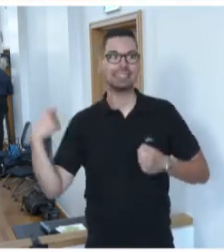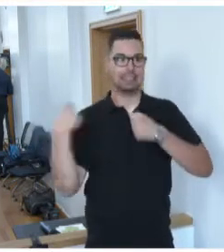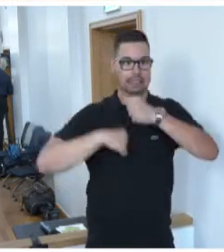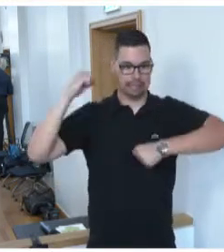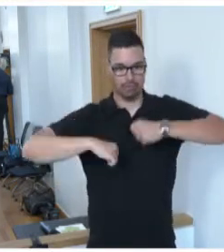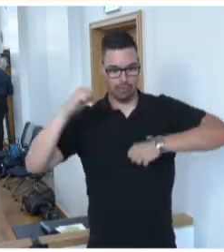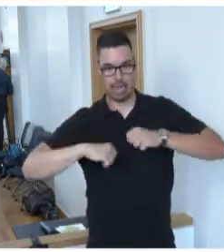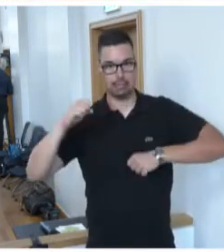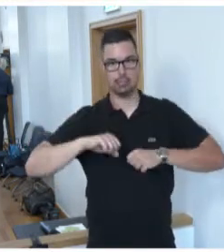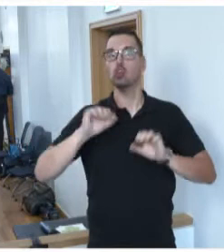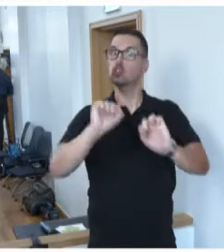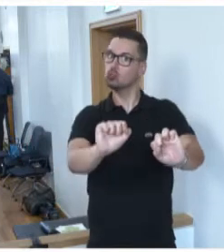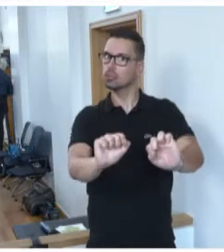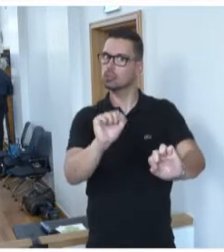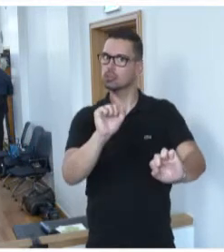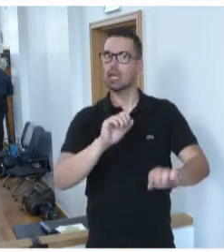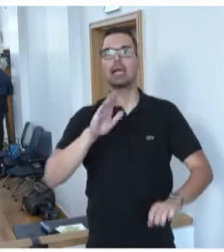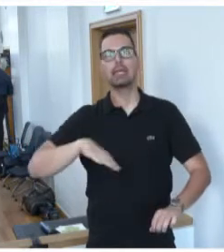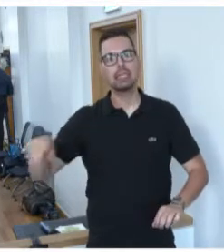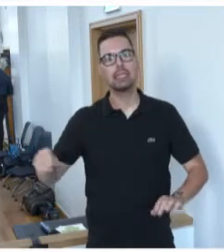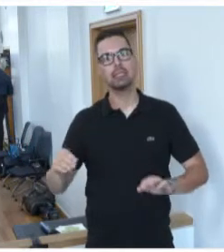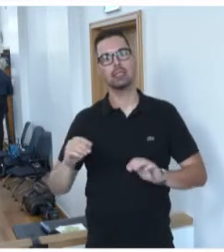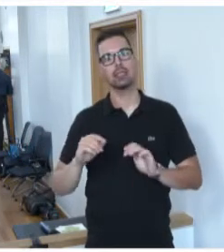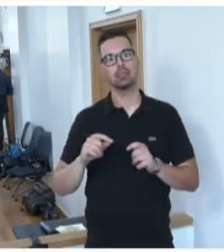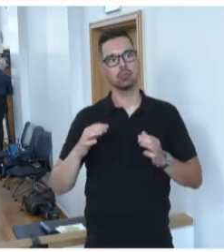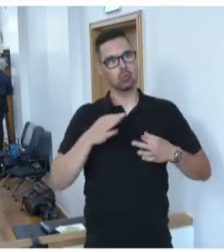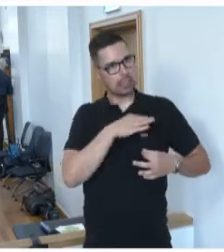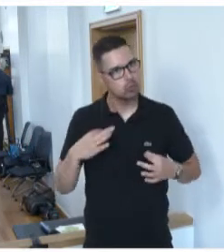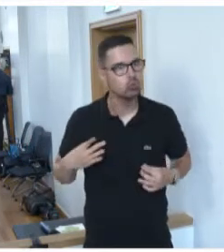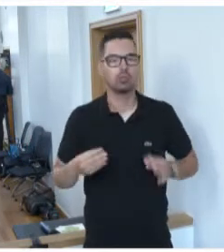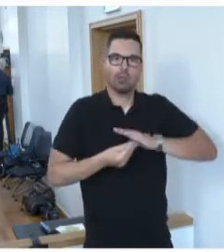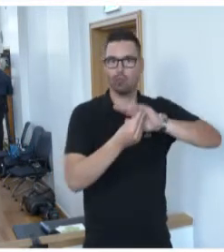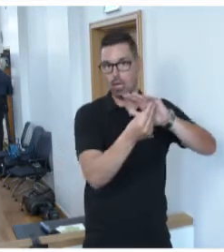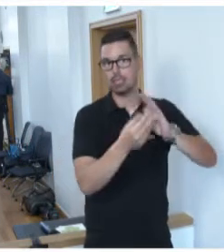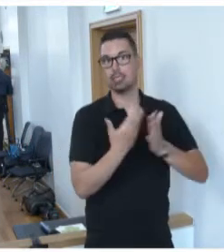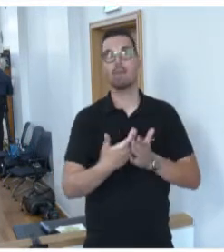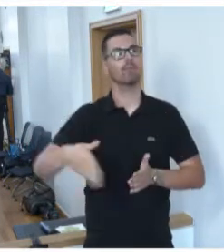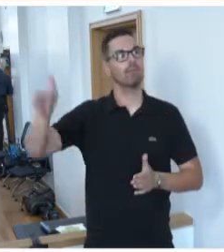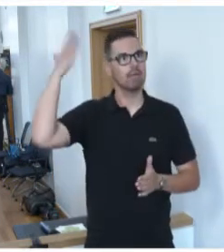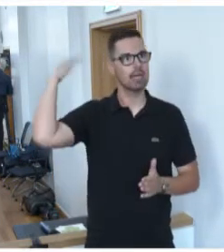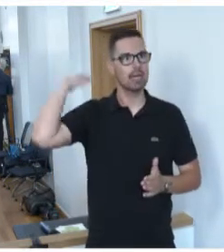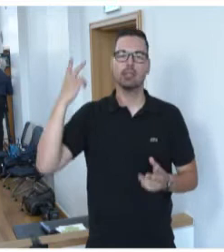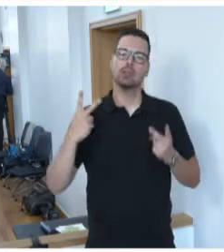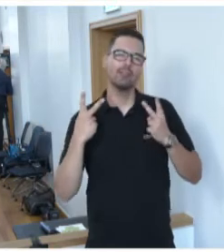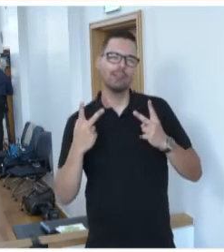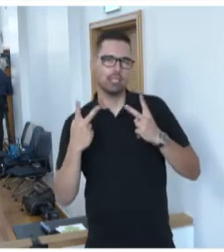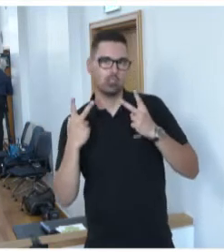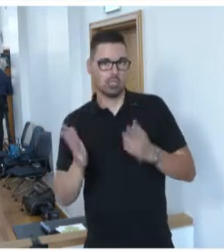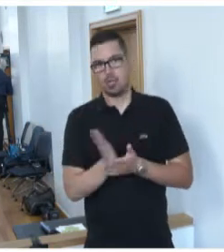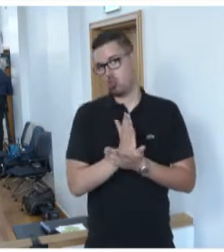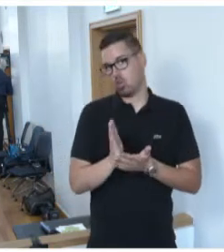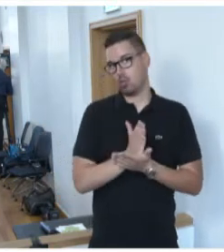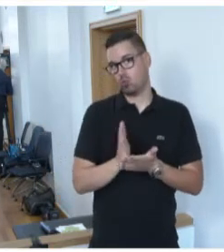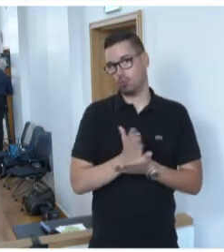Art zu schützen und das Kindeswohl zu fördern. Deshalb wurden in der Vergangenheit wichtige Entscheidungen zum